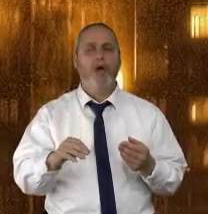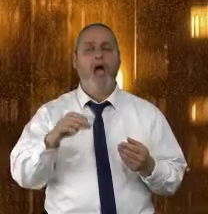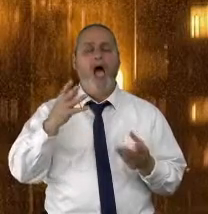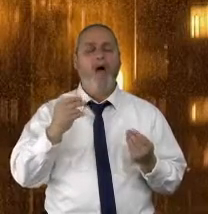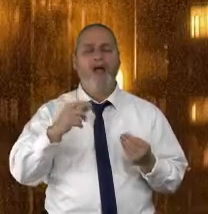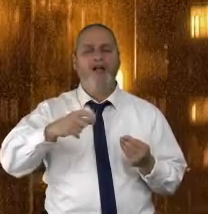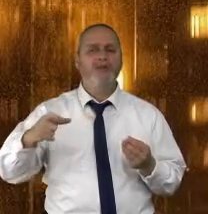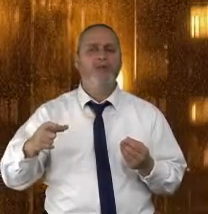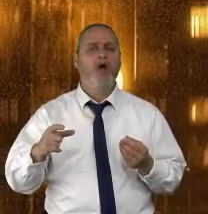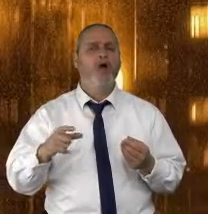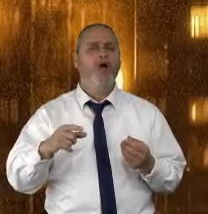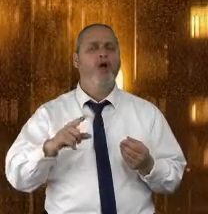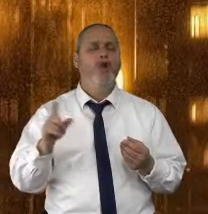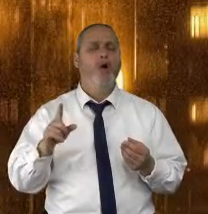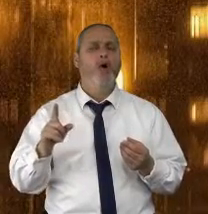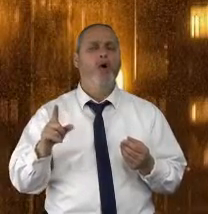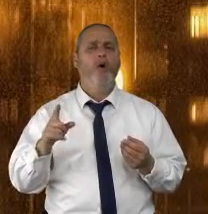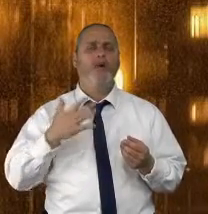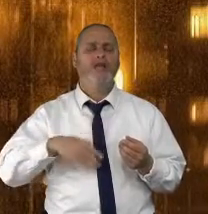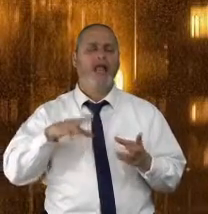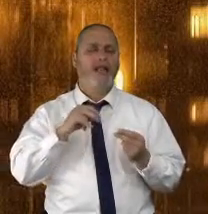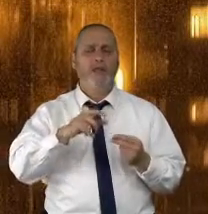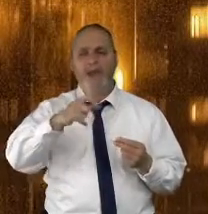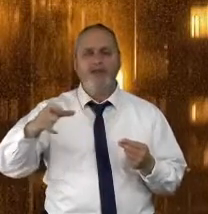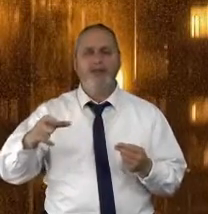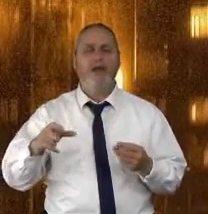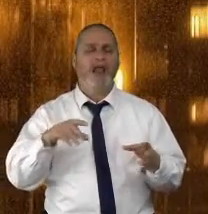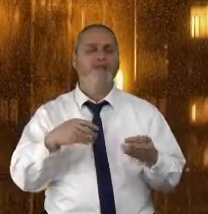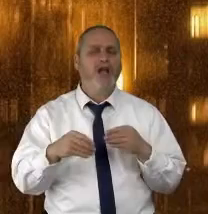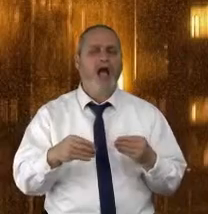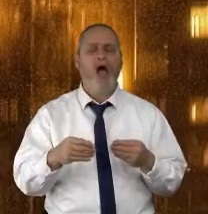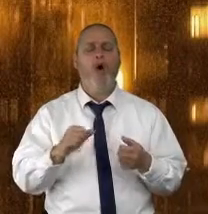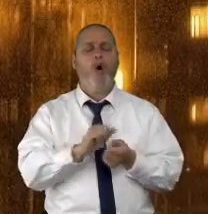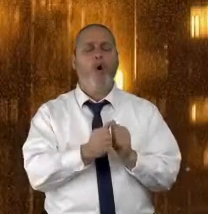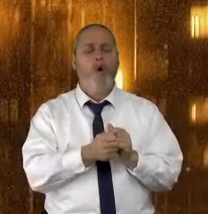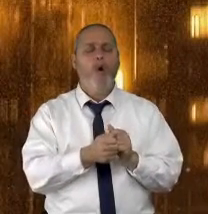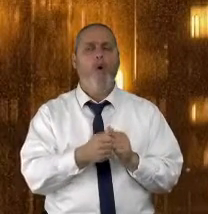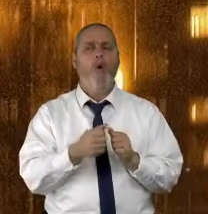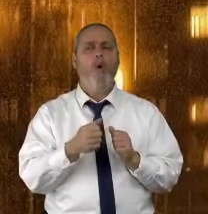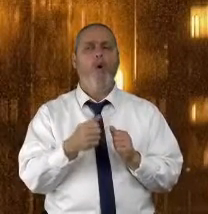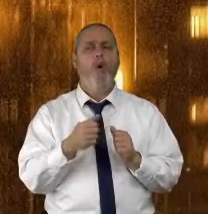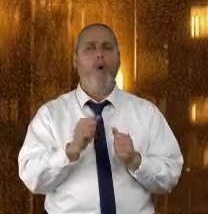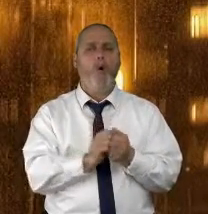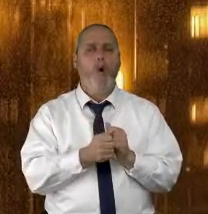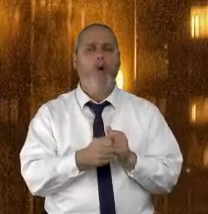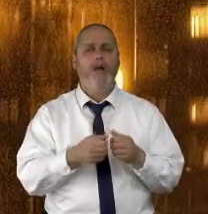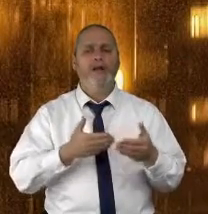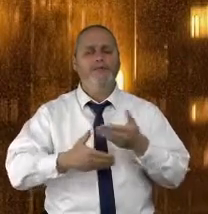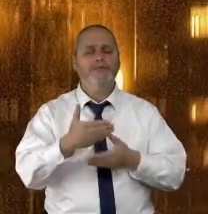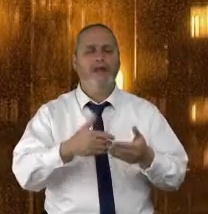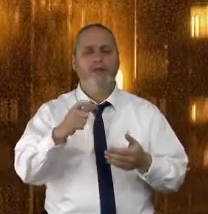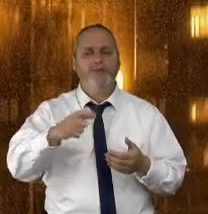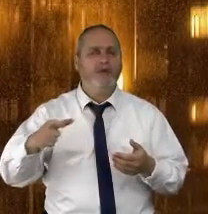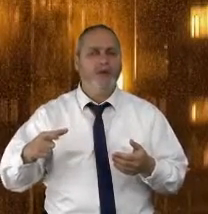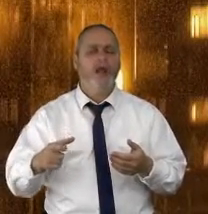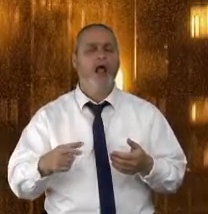פעם שהוא לא צריך לדבר עם אנשים, לרצות, לתפקד, להתנהל, למצוא פשרה. כי הוא יכול דרך המכשיר להעביר איזה מסרים שהוא